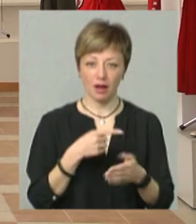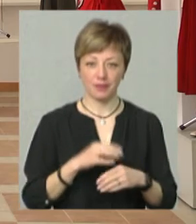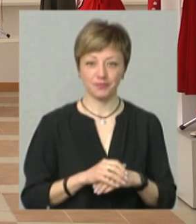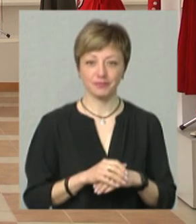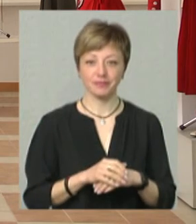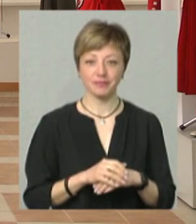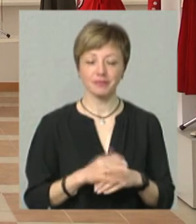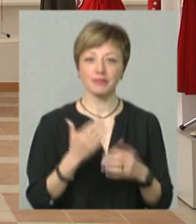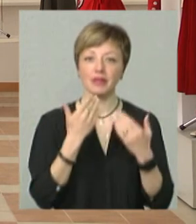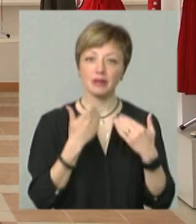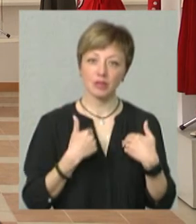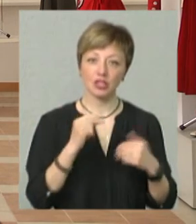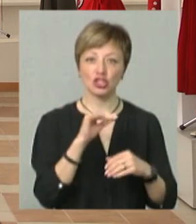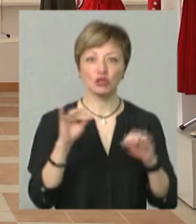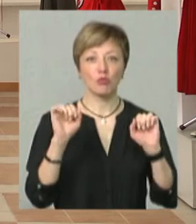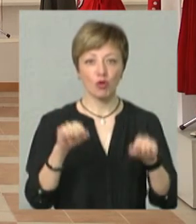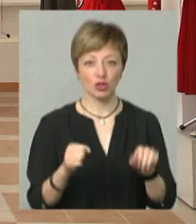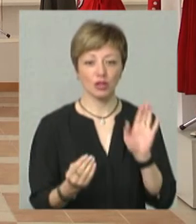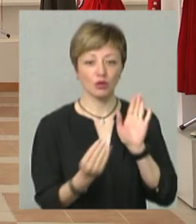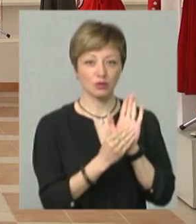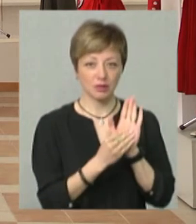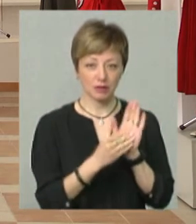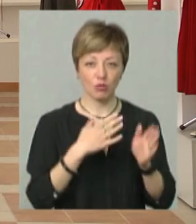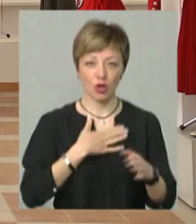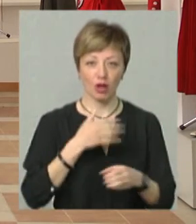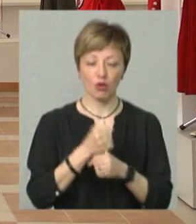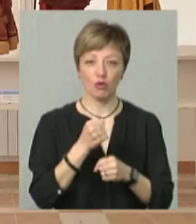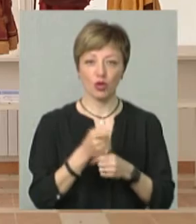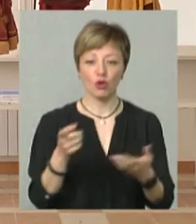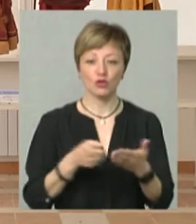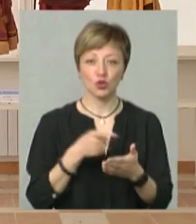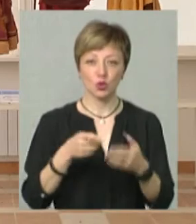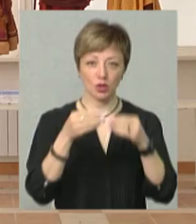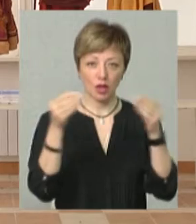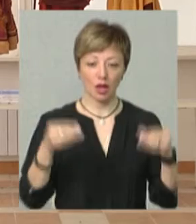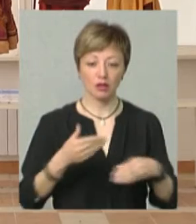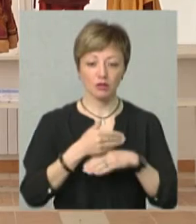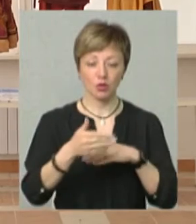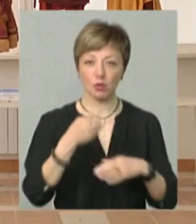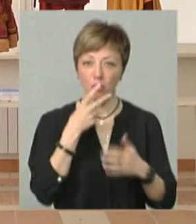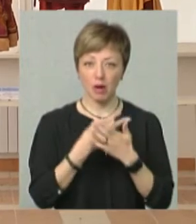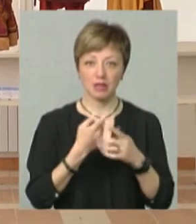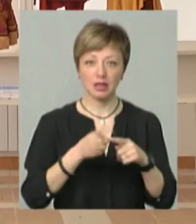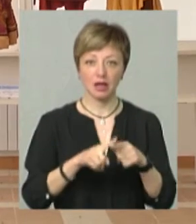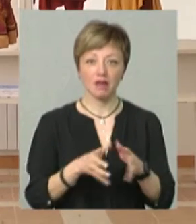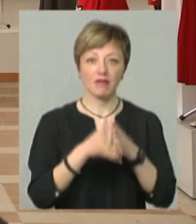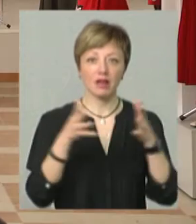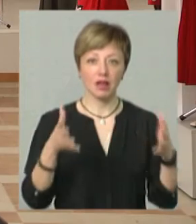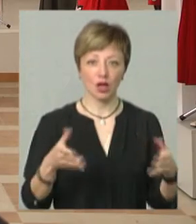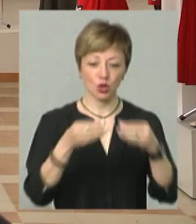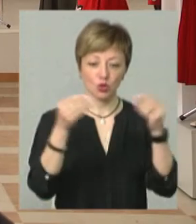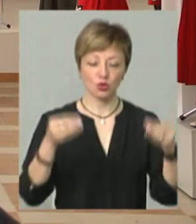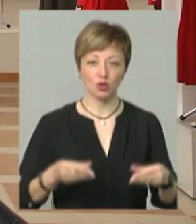Вони запитали, чи можна розмістити мої роботи в журналах. Згодом я тільки побачила, що це такі великі глянці.